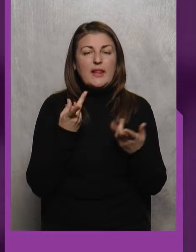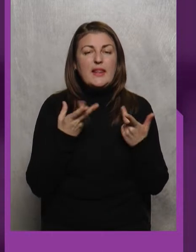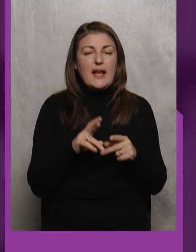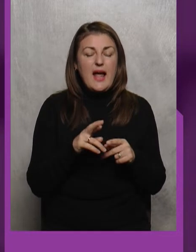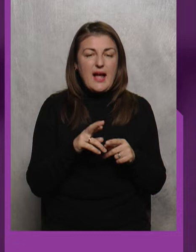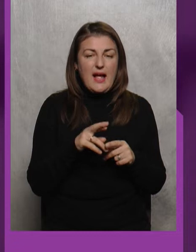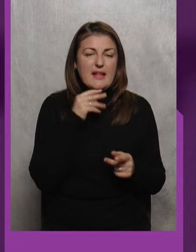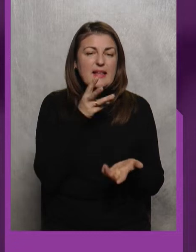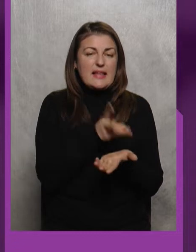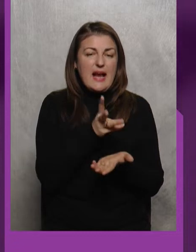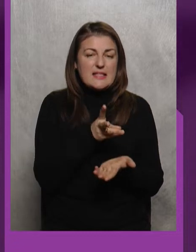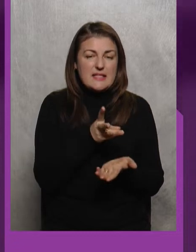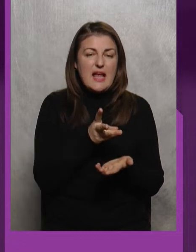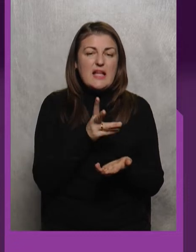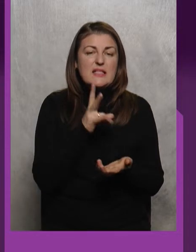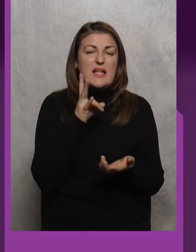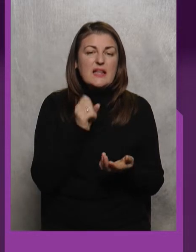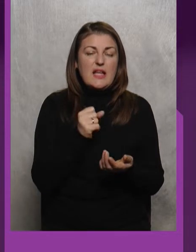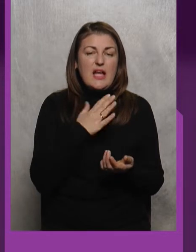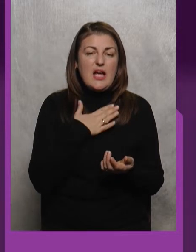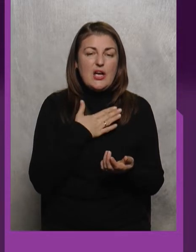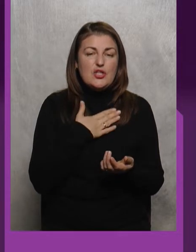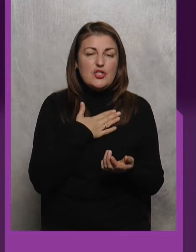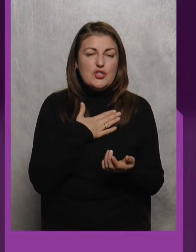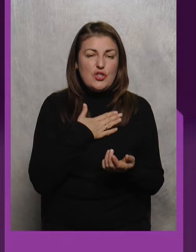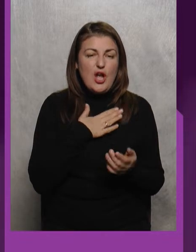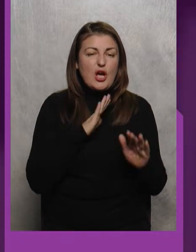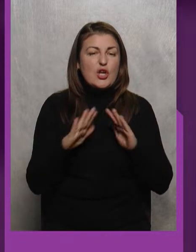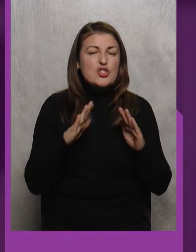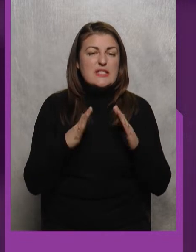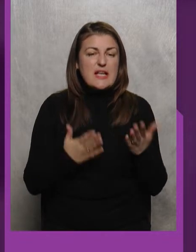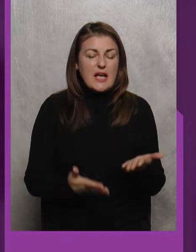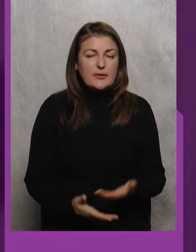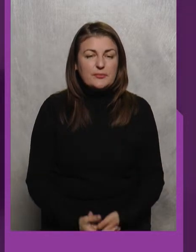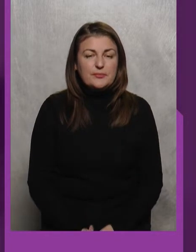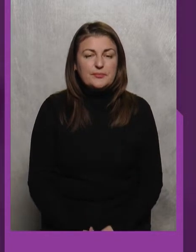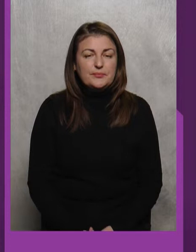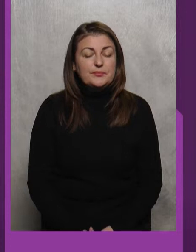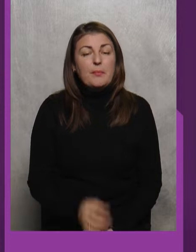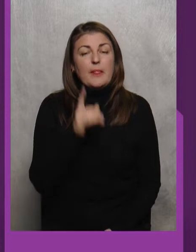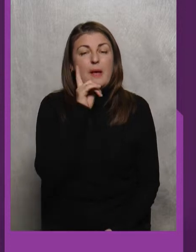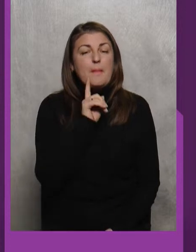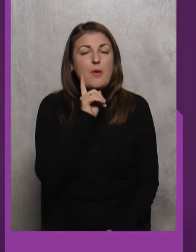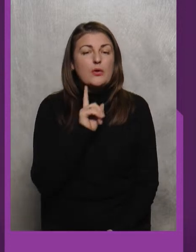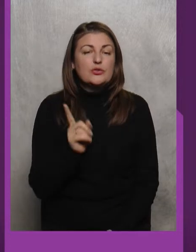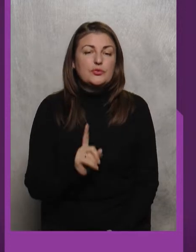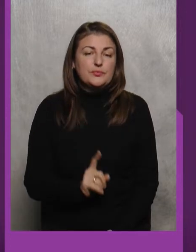Трансляції Наші Режисери Поки що